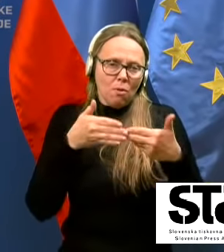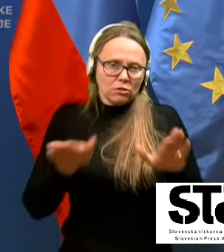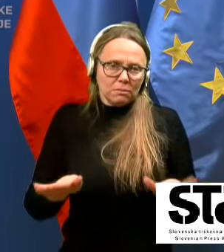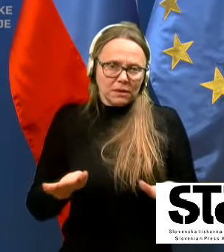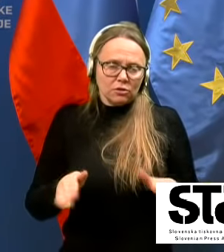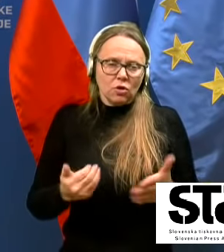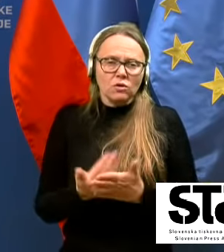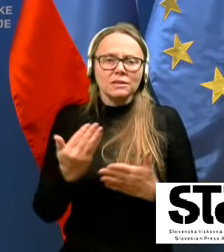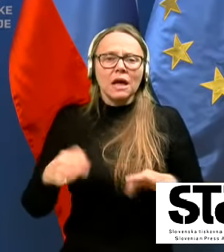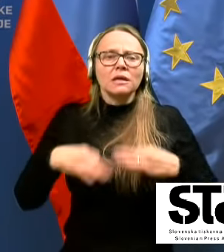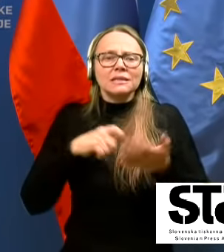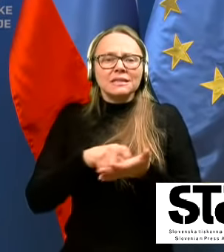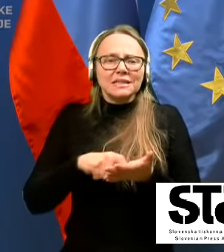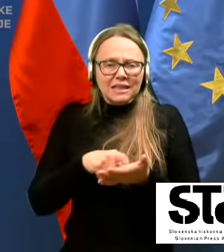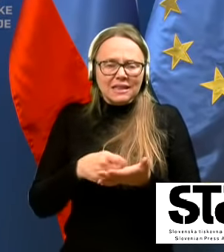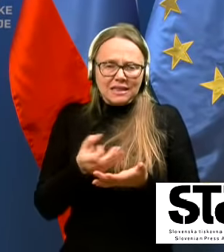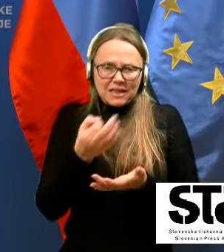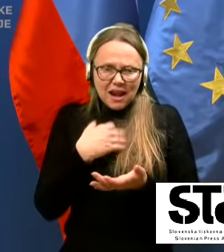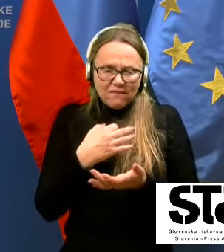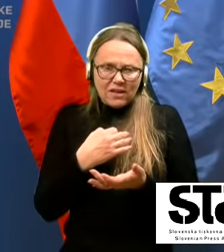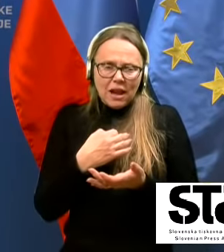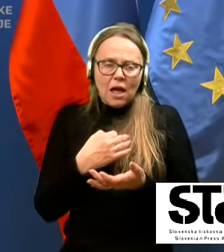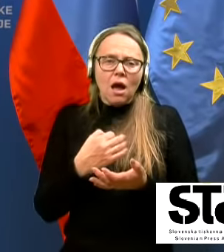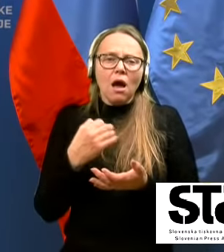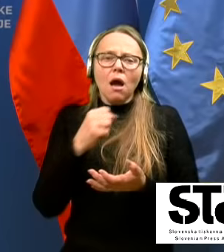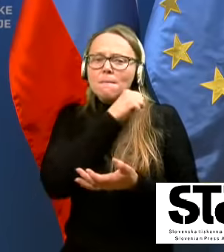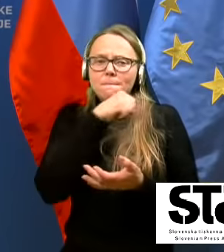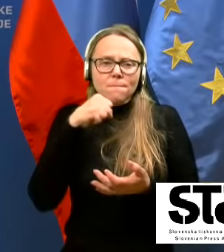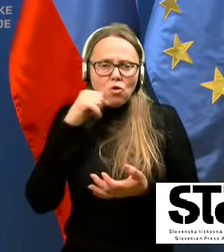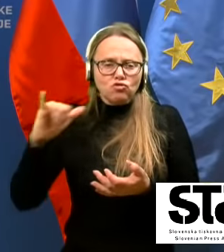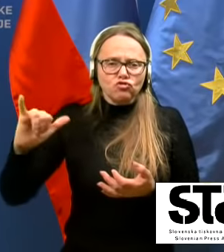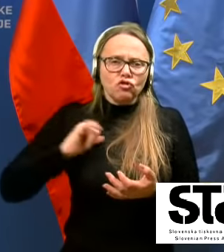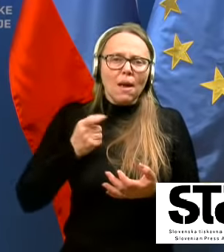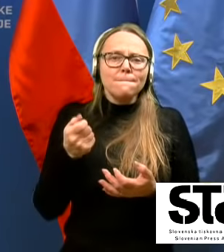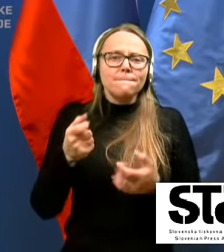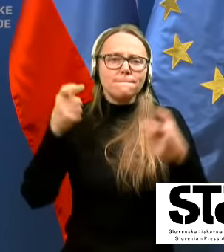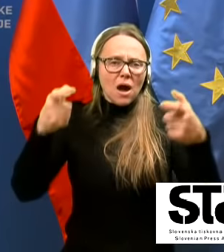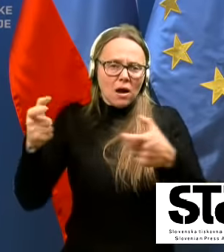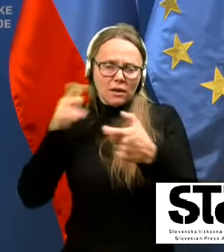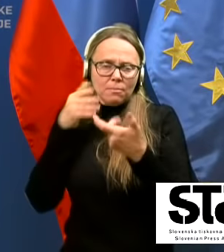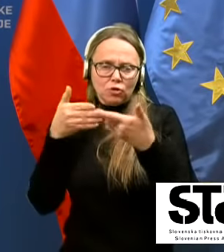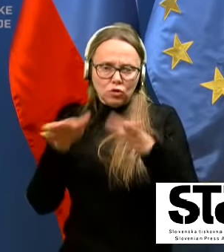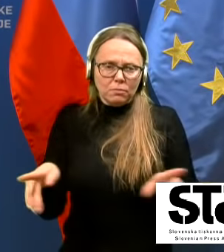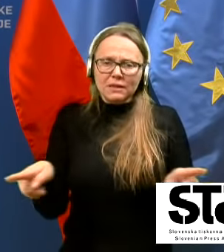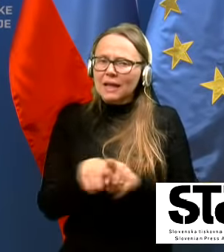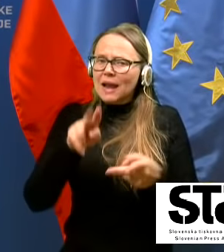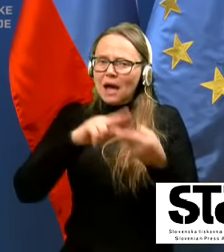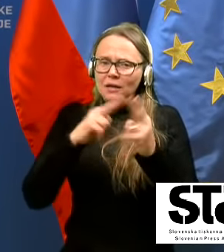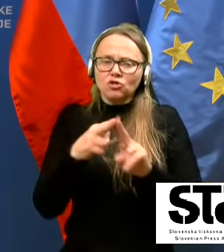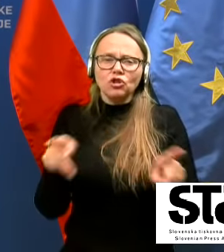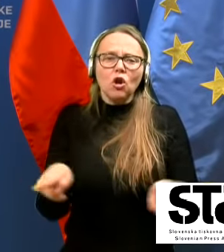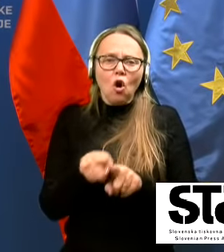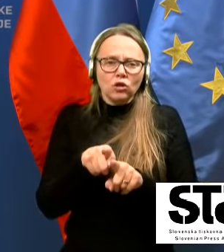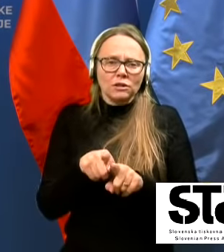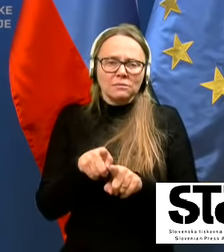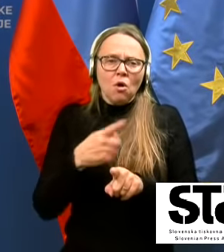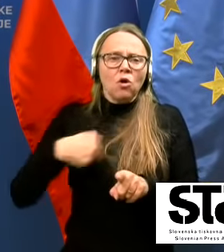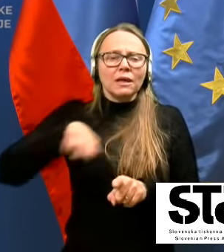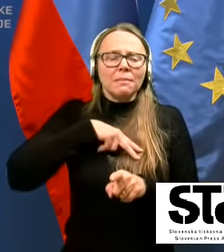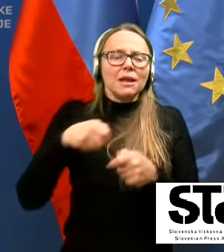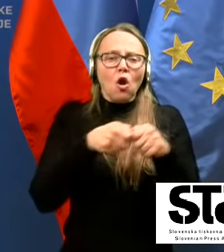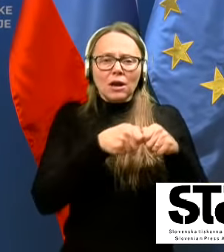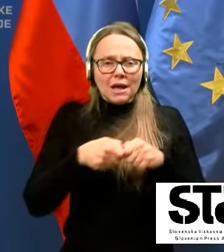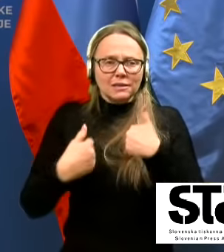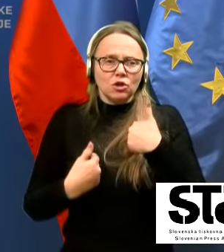zdravila, odprte vodobanke, pošte, spravi na enak način, kot smo imeli organizirano življenje in